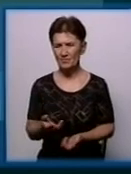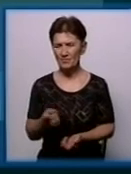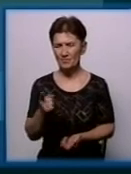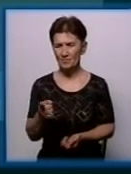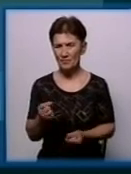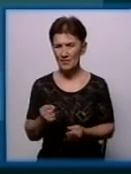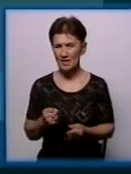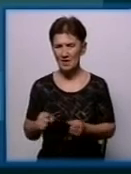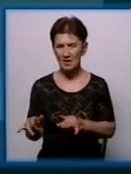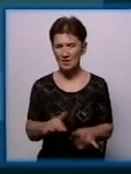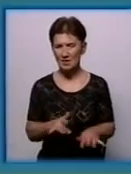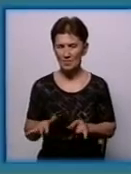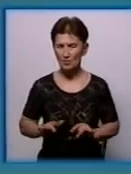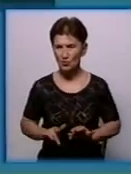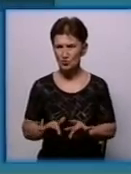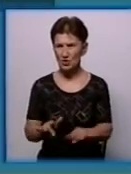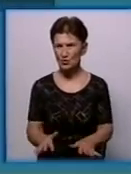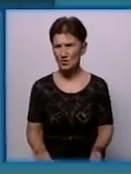процедури, вони не тіло і засвоюють.